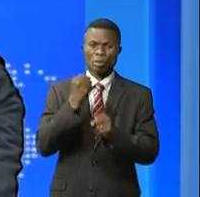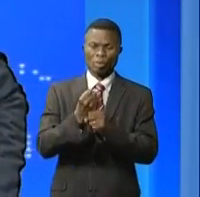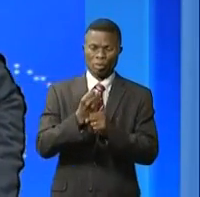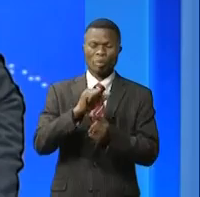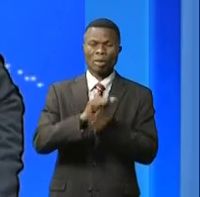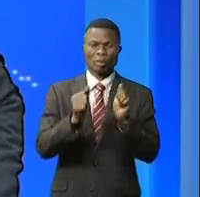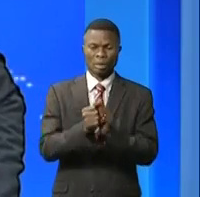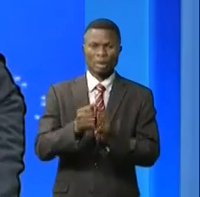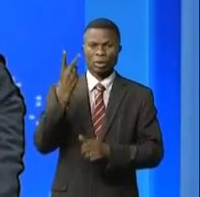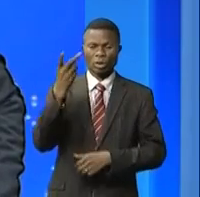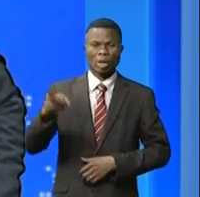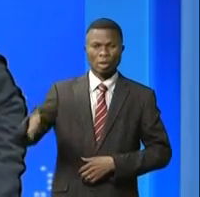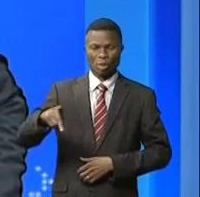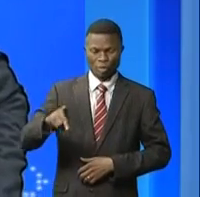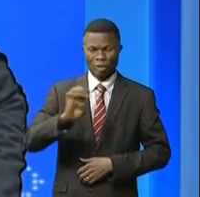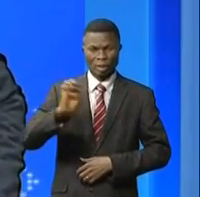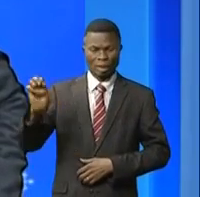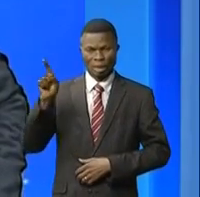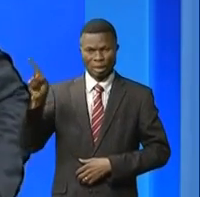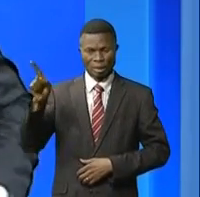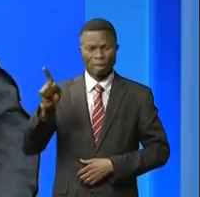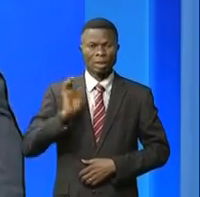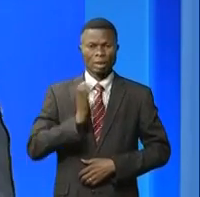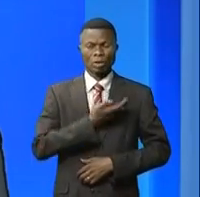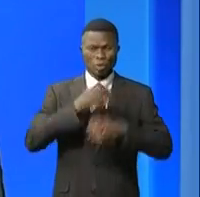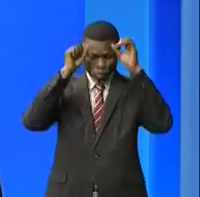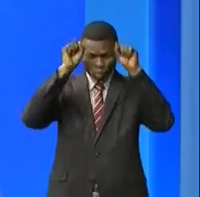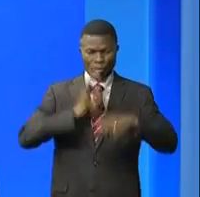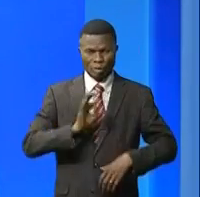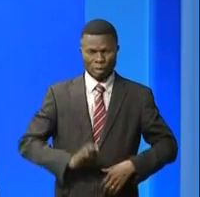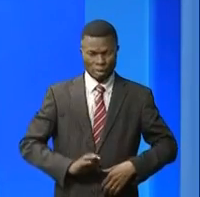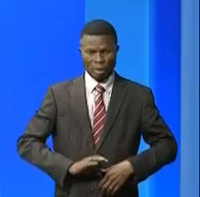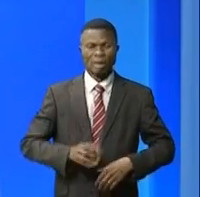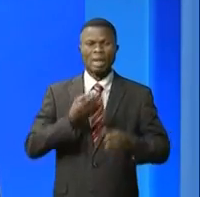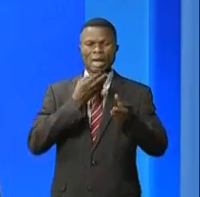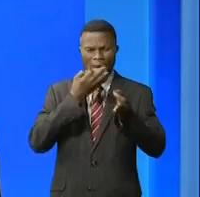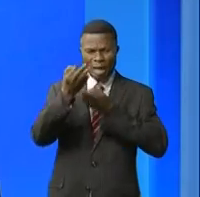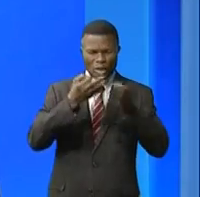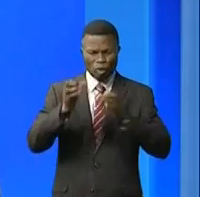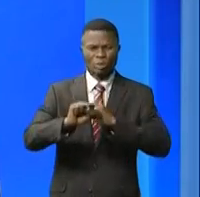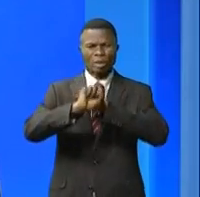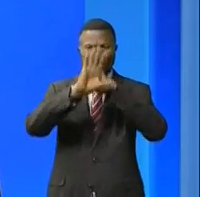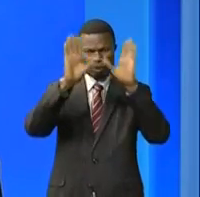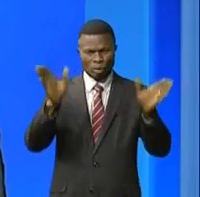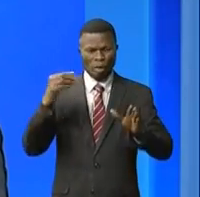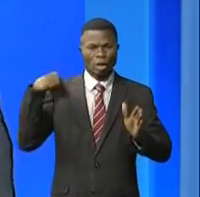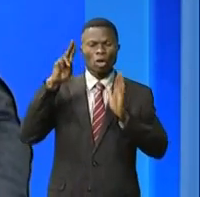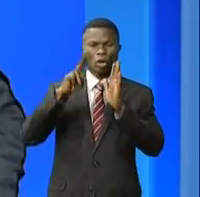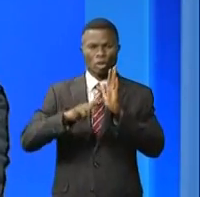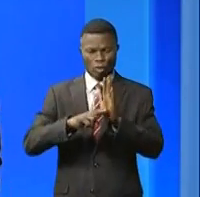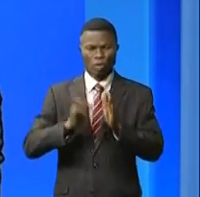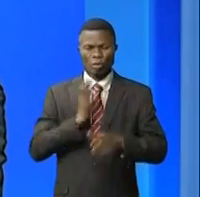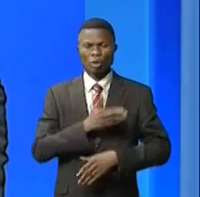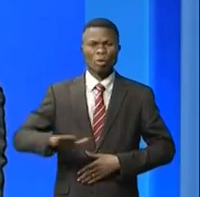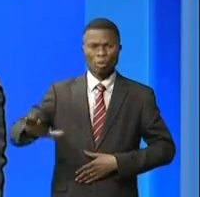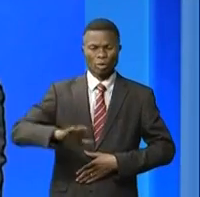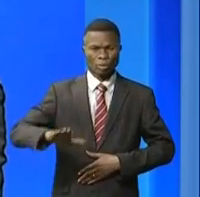les provinces des Litoris et du Nord Kivu. Félix-Antoine Tshisekedi a donné des instructions claires et précises au gouvernement de la République